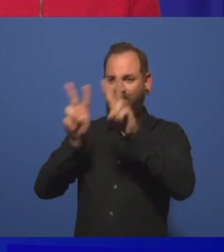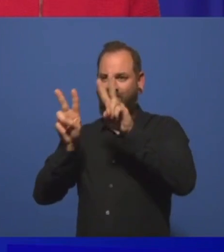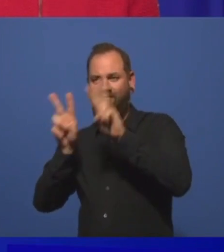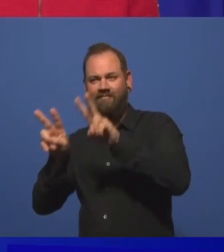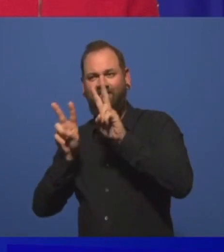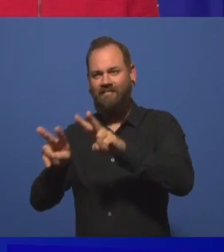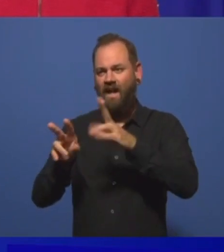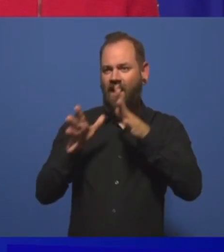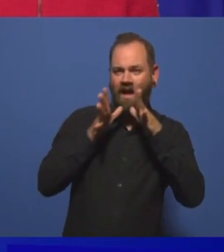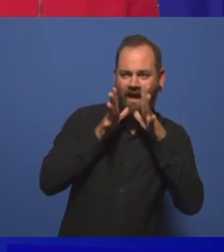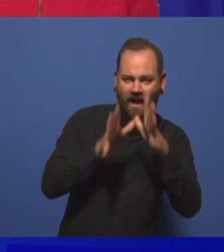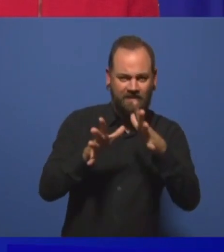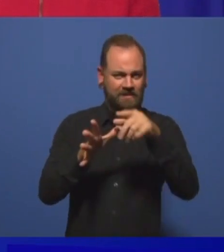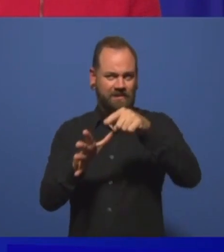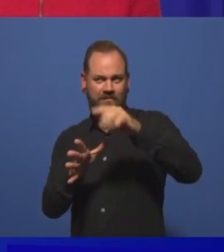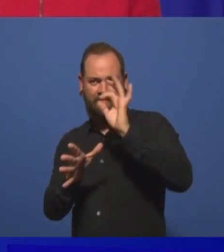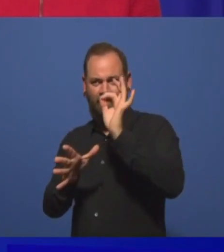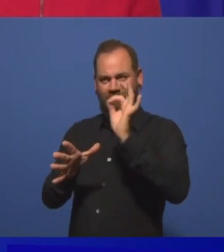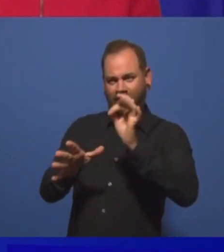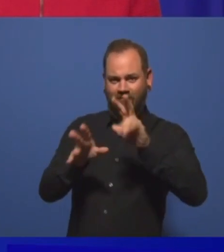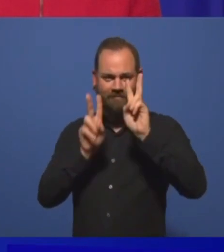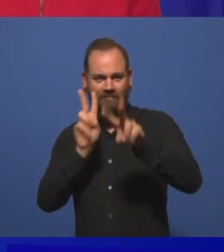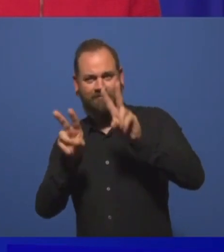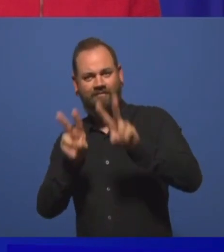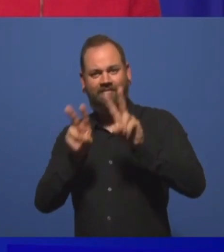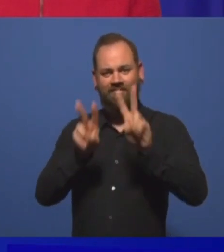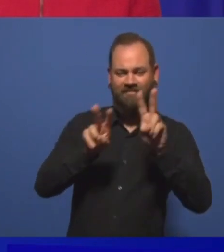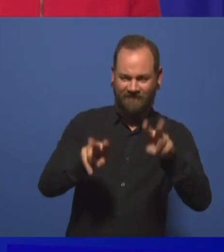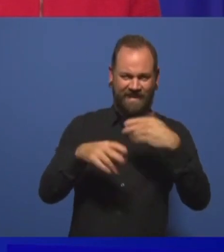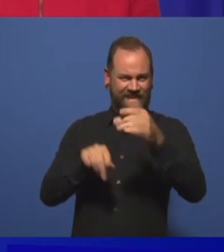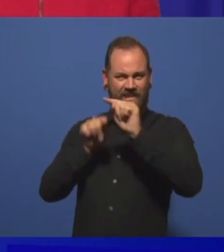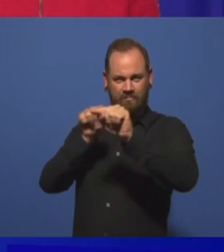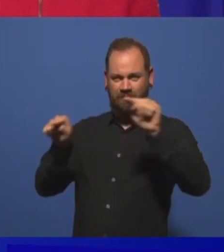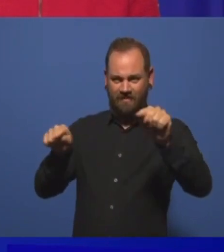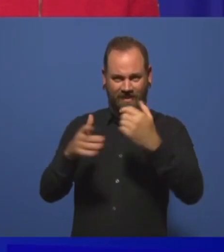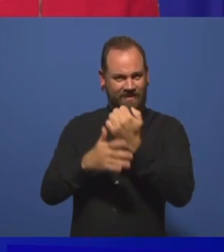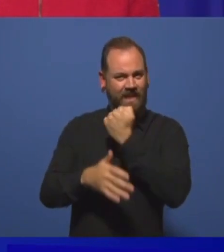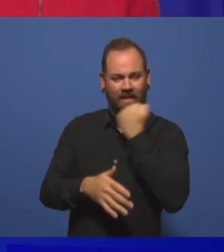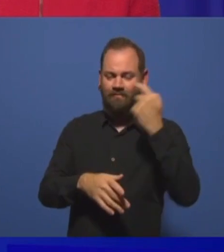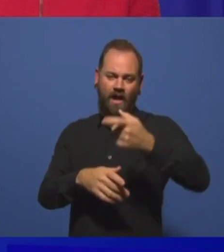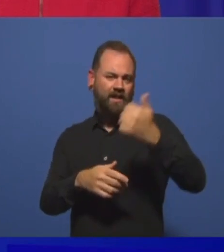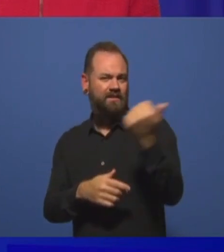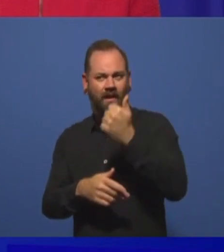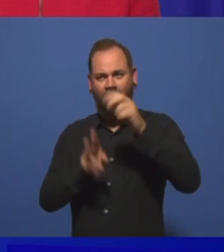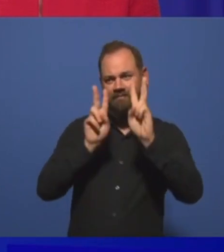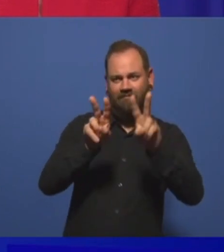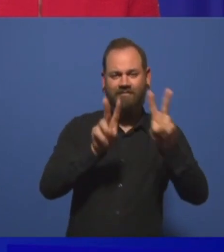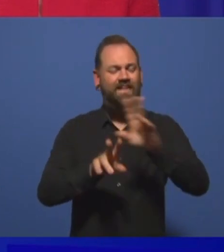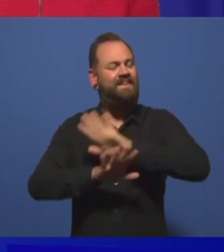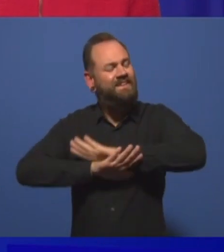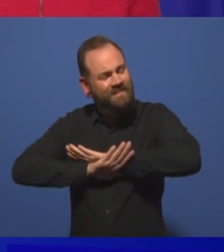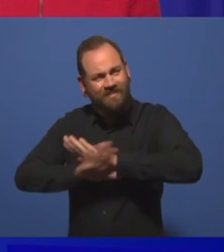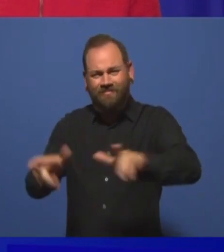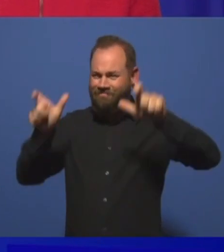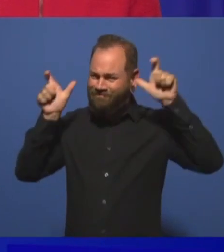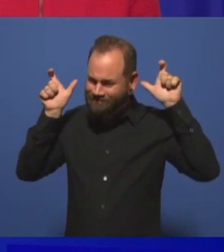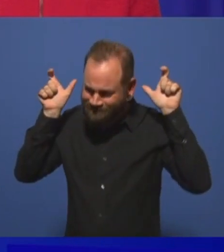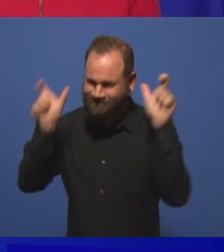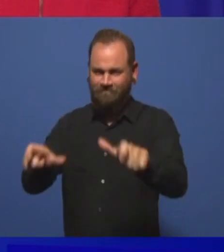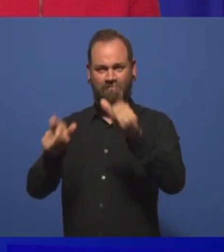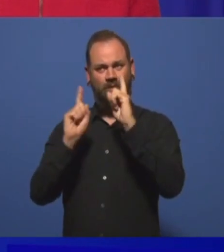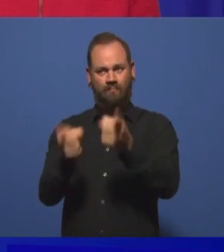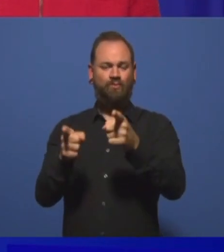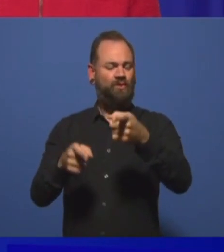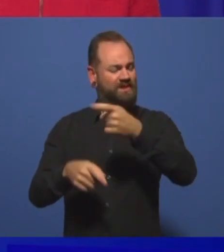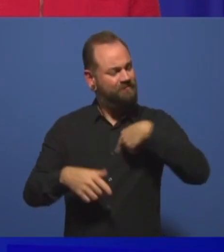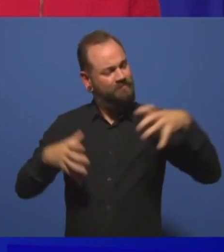einzudämmen, die Verherrlichung der Gewalt einzudämmen, das ist in unser aller Interesse. Diese Themen